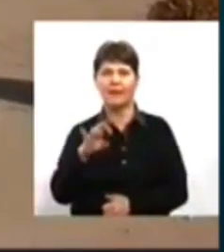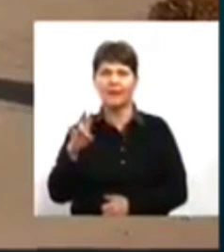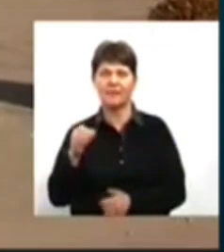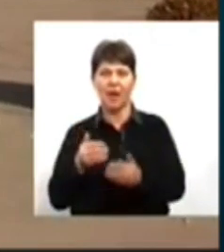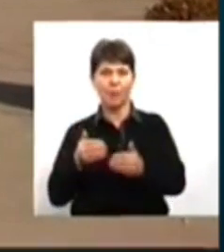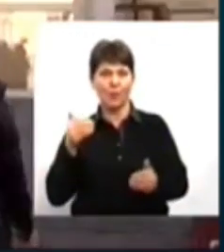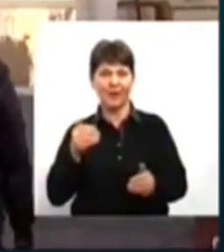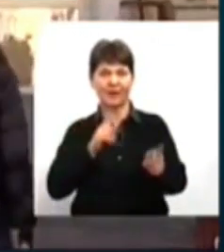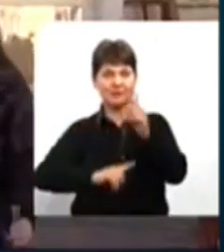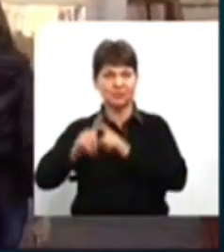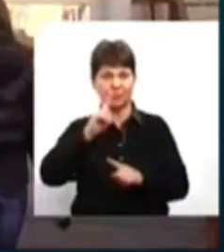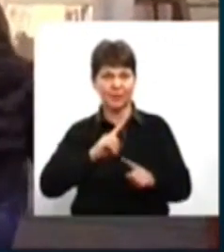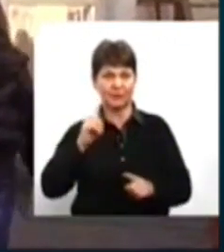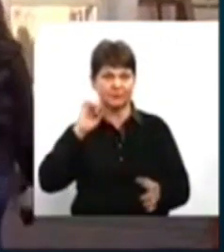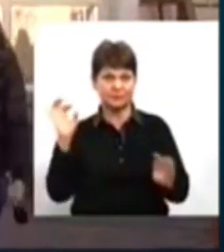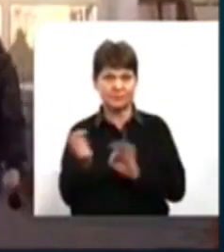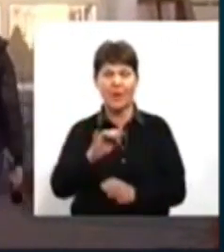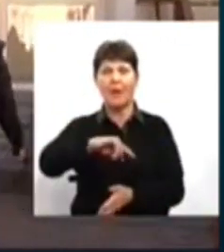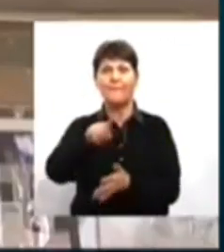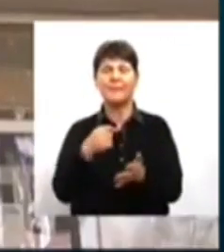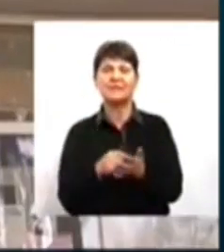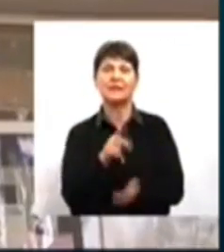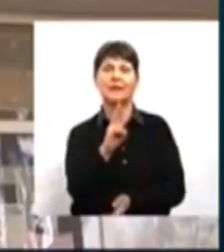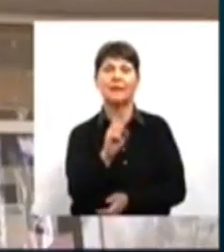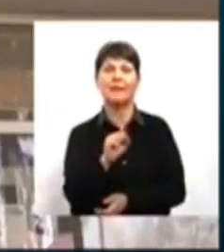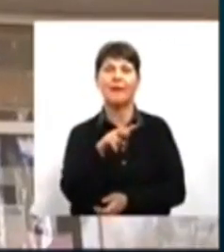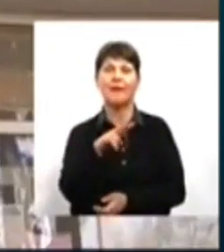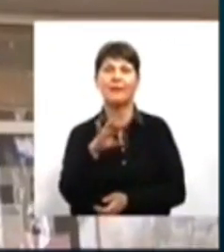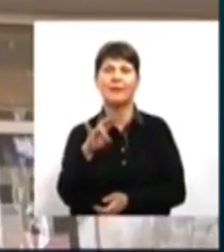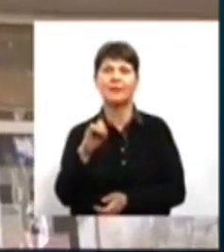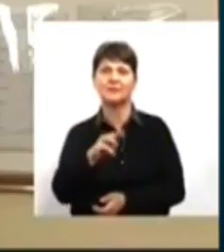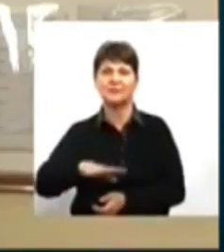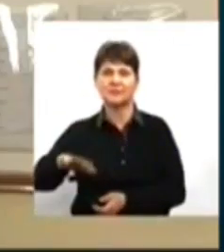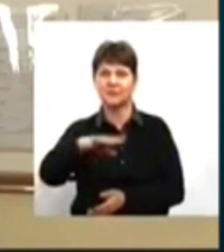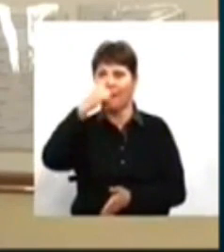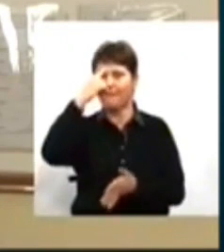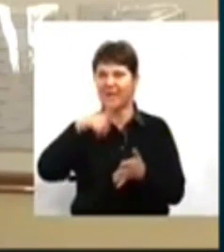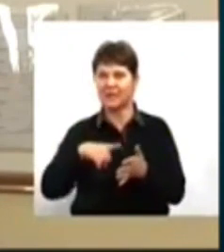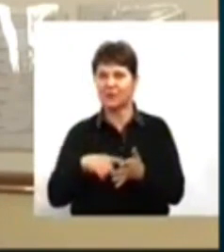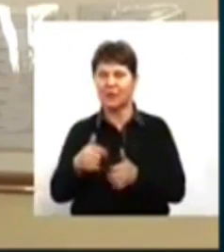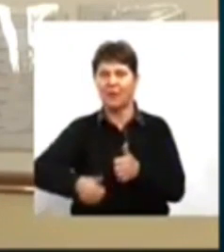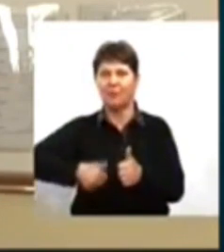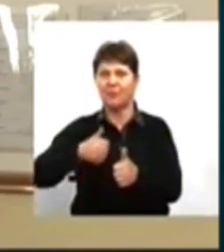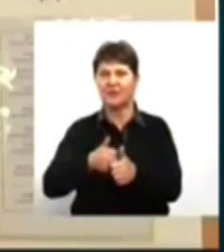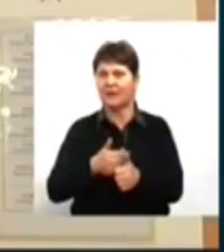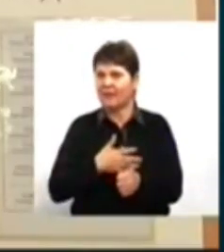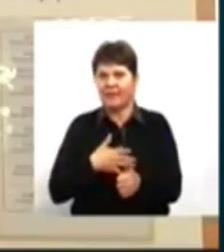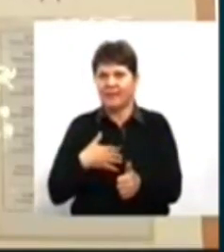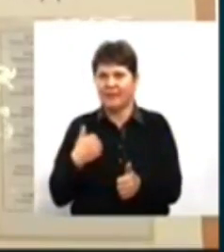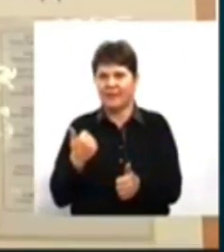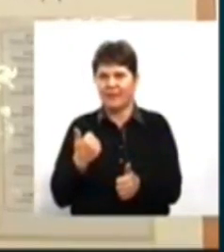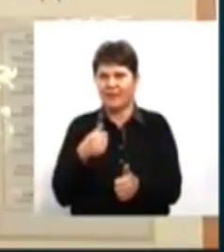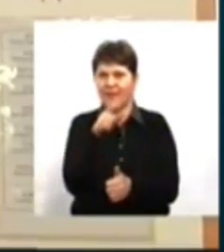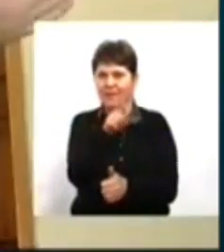громадські слухання. Міський голова Калинівської об'єднаної територіальної громади переконаний, приєднуватись до них не хоче лише група людей в